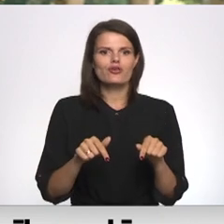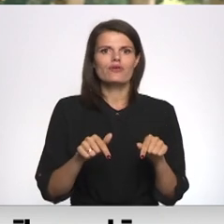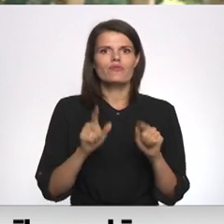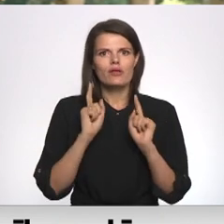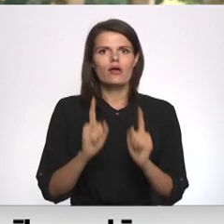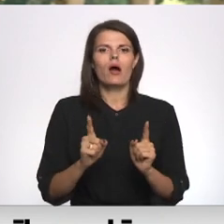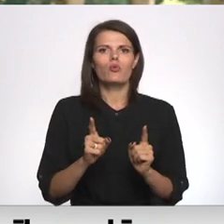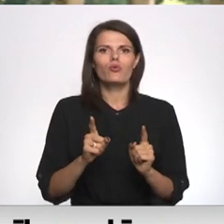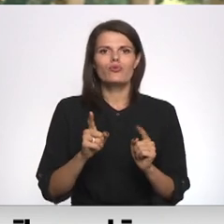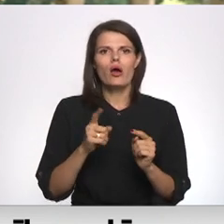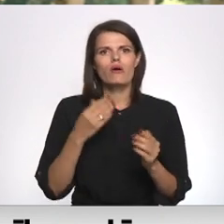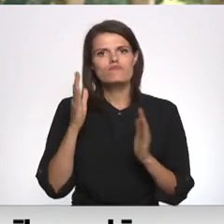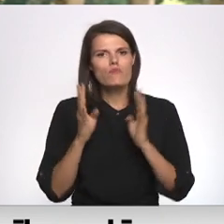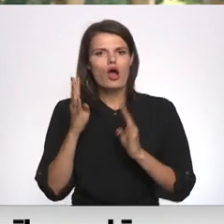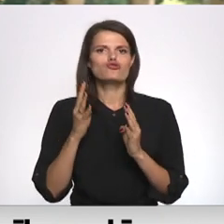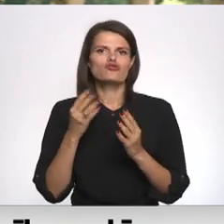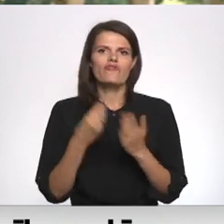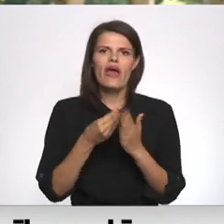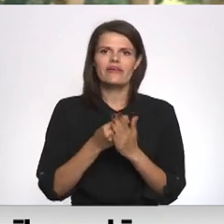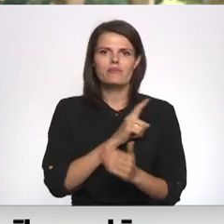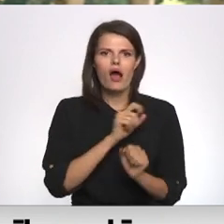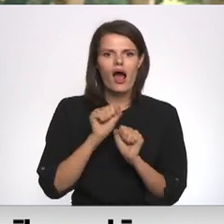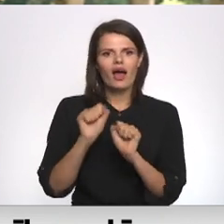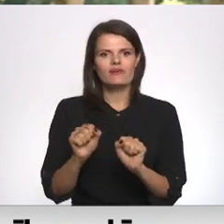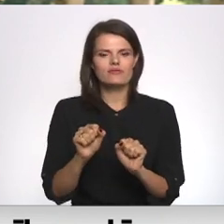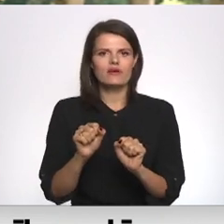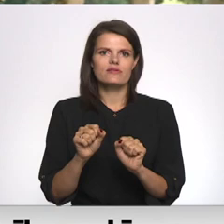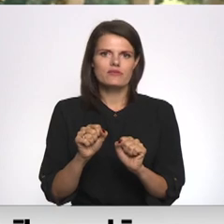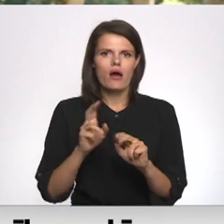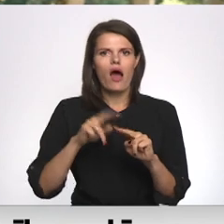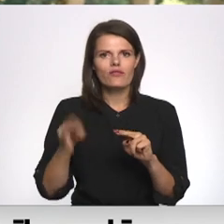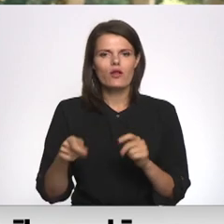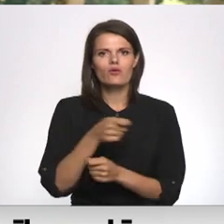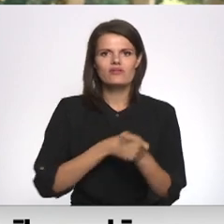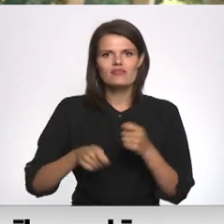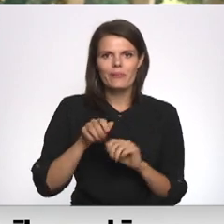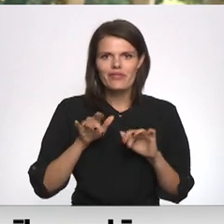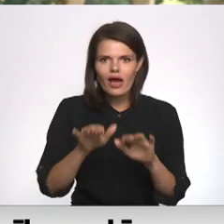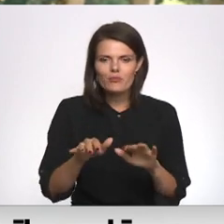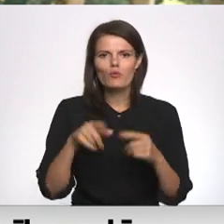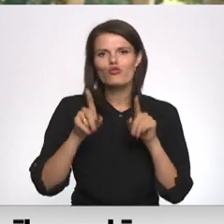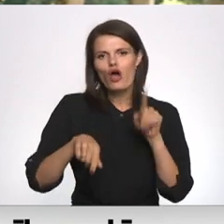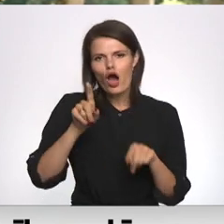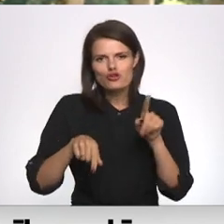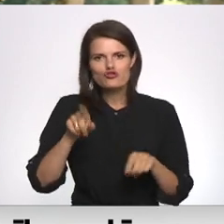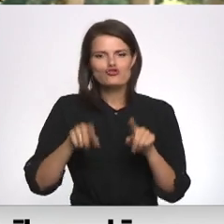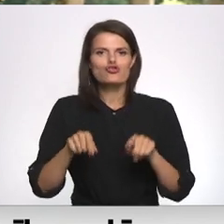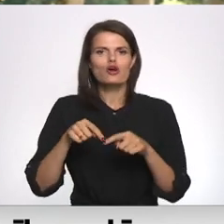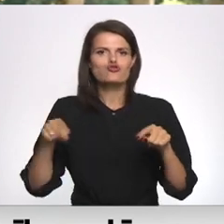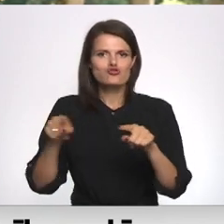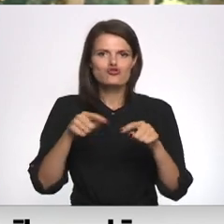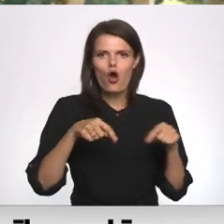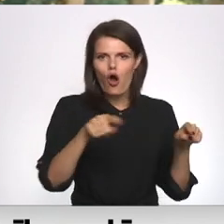meža dzīvotnēm, uz meža vērtību, aizsardzību, atļaut saimniecisko darbību. Dažās funkcionālajā